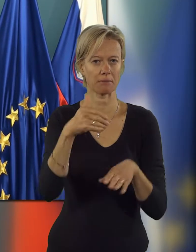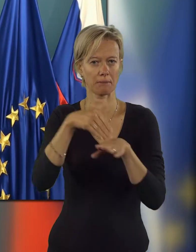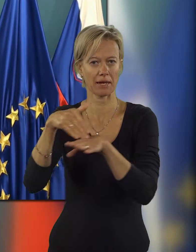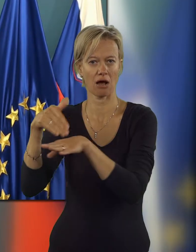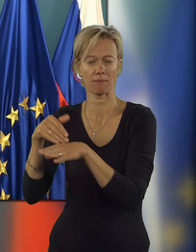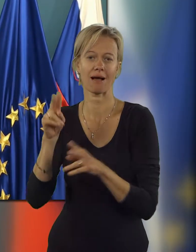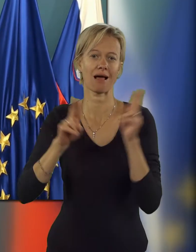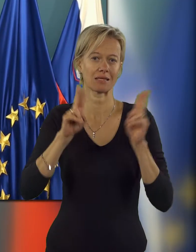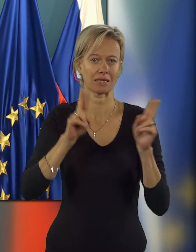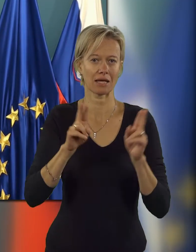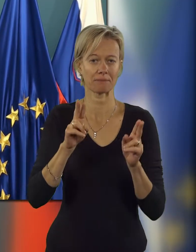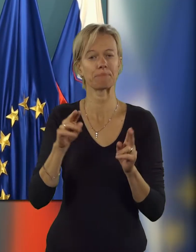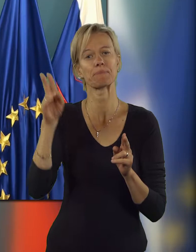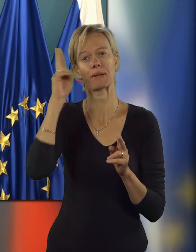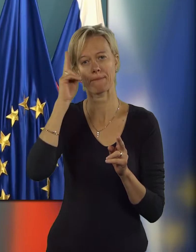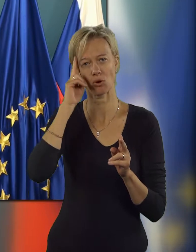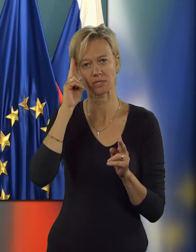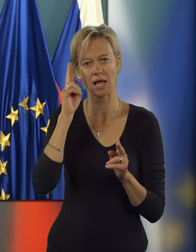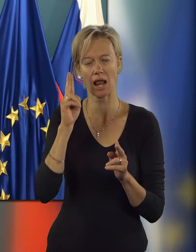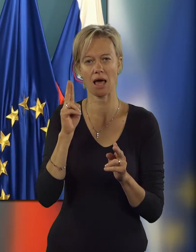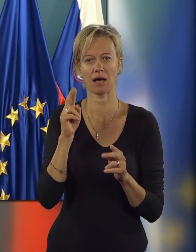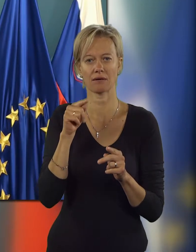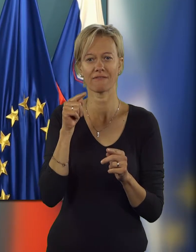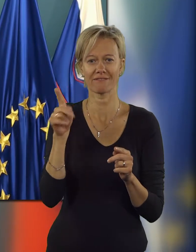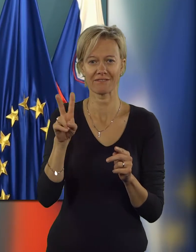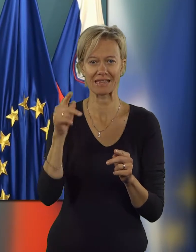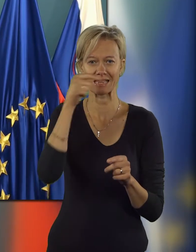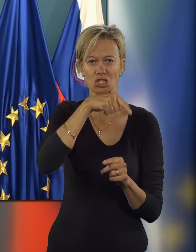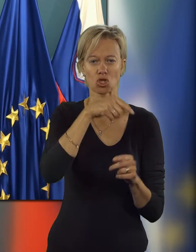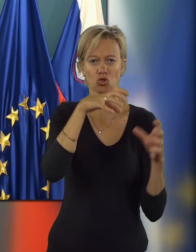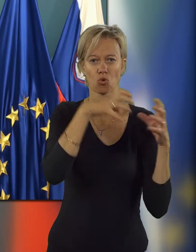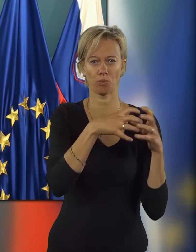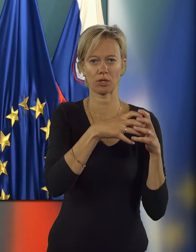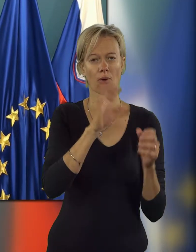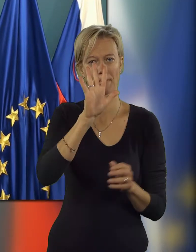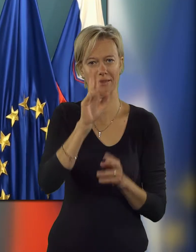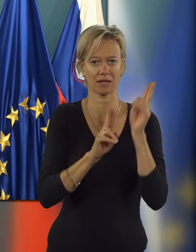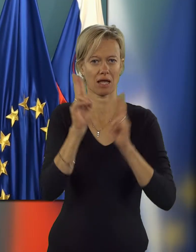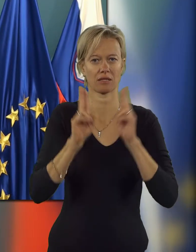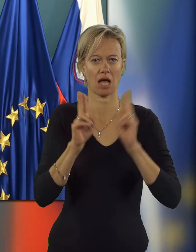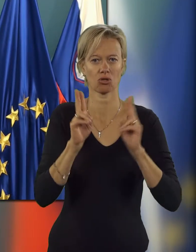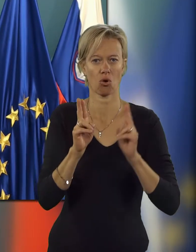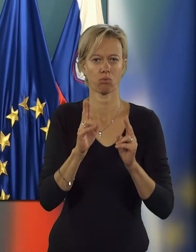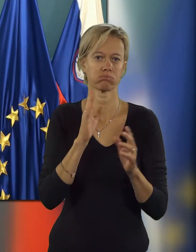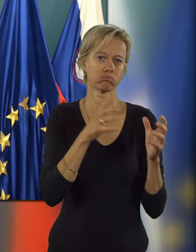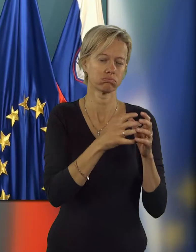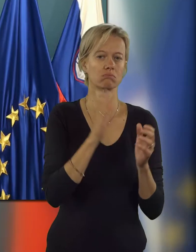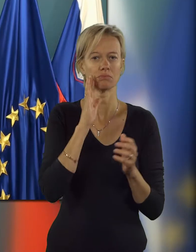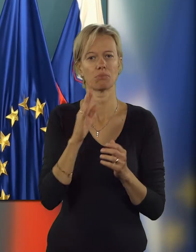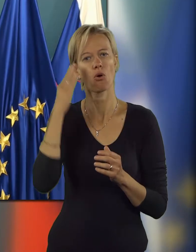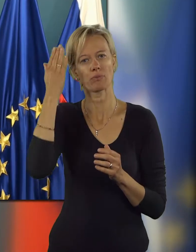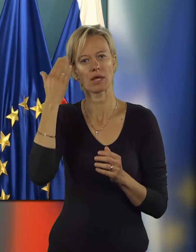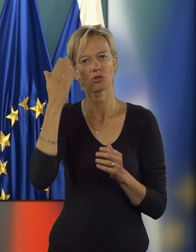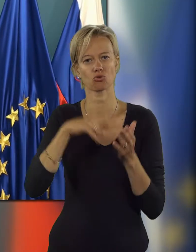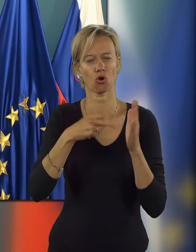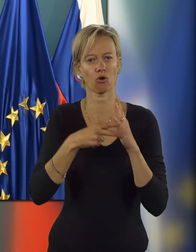prijavljenimi kandidati, prepoznala v tisto skupino petih kandidatov, ki bi po mnenju